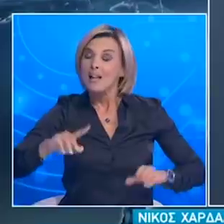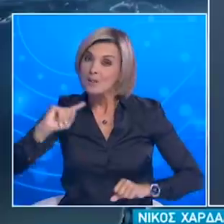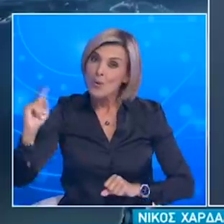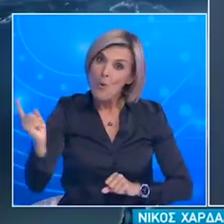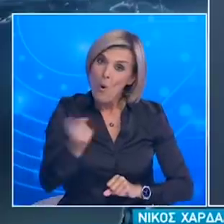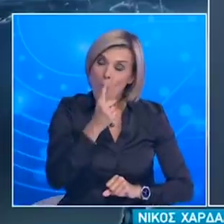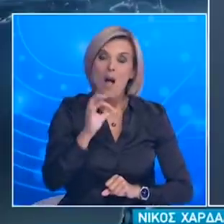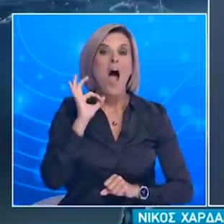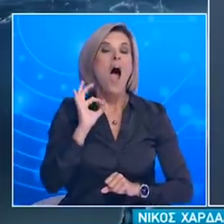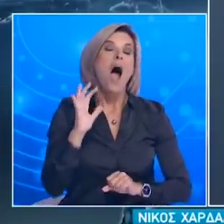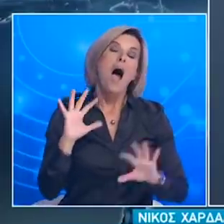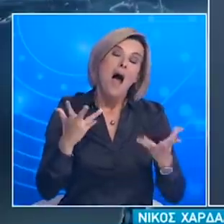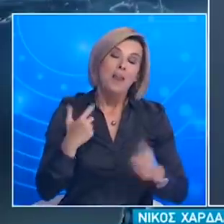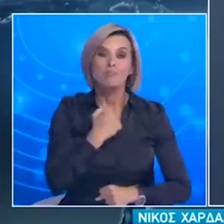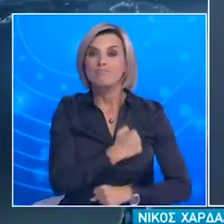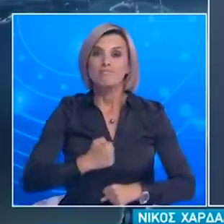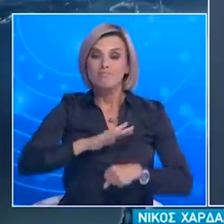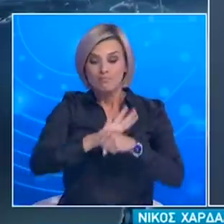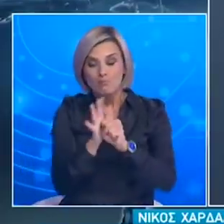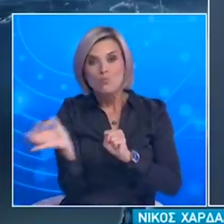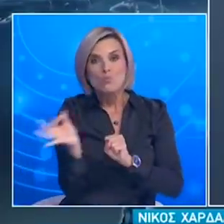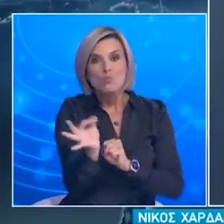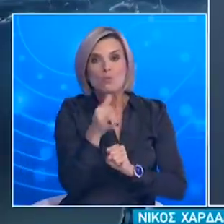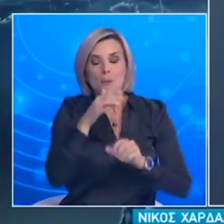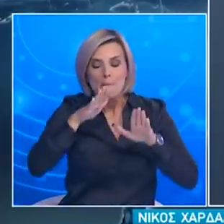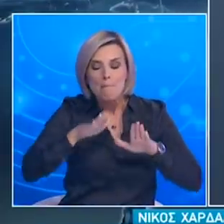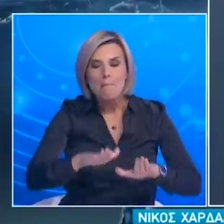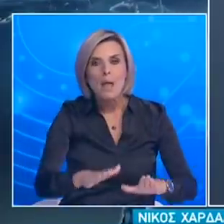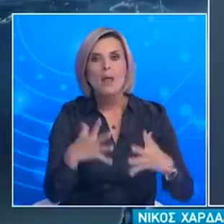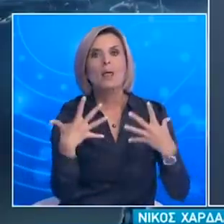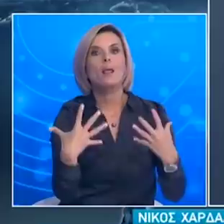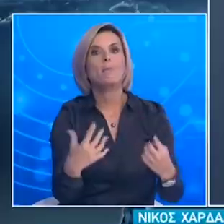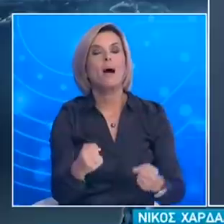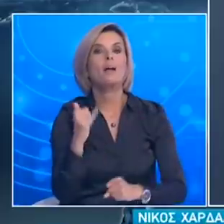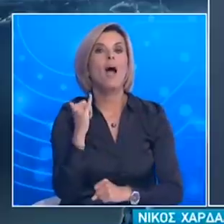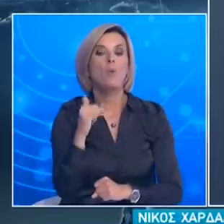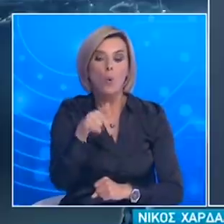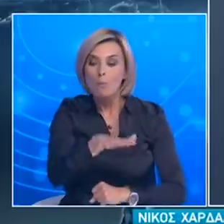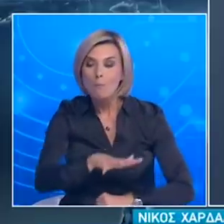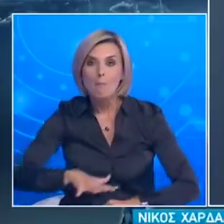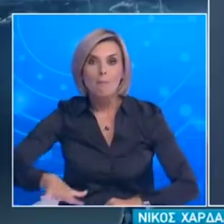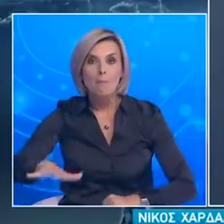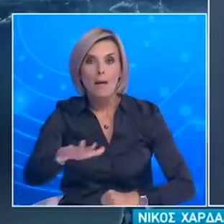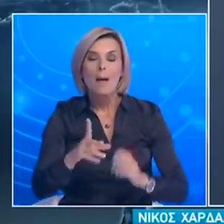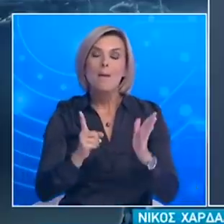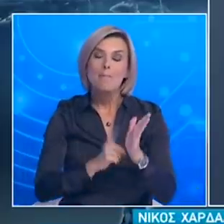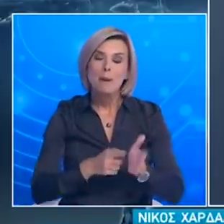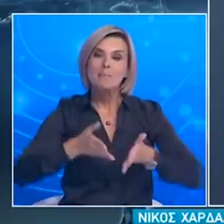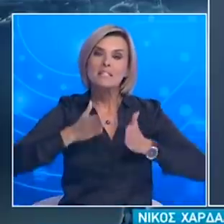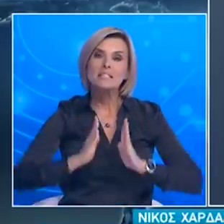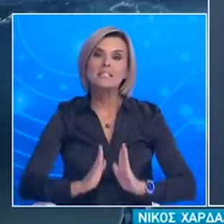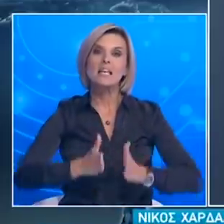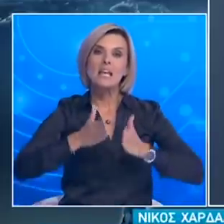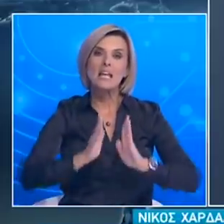ο ιός εξακολουθεί να βρίσκεται ανάμεσά μας και κάθε προσεξία μας τον κάνει πιο δυνατό γι' αυτό και πρέπει όλοι μας να συνεχίσουμε να δείχνουμε την